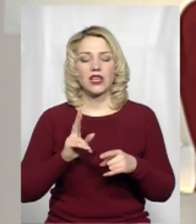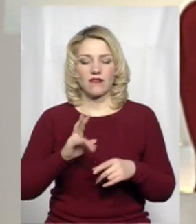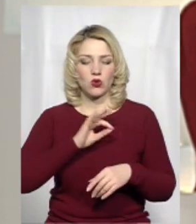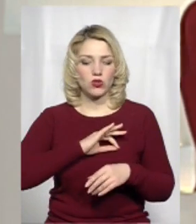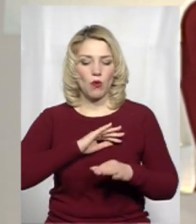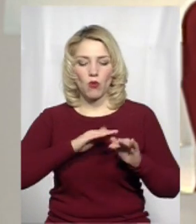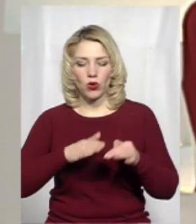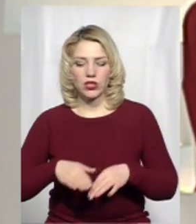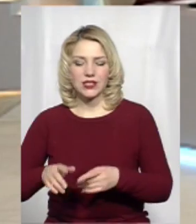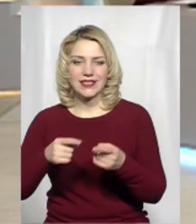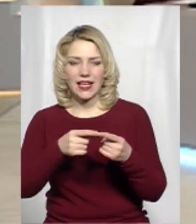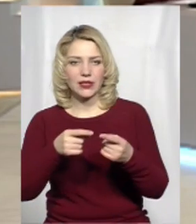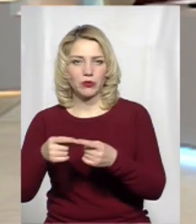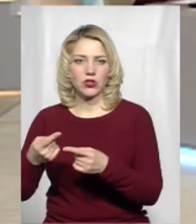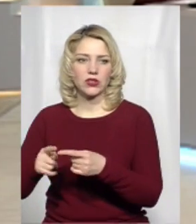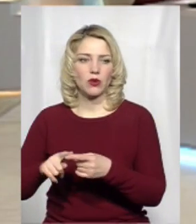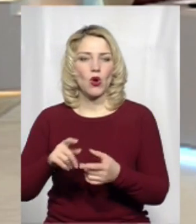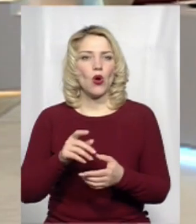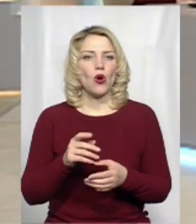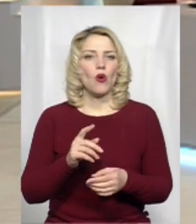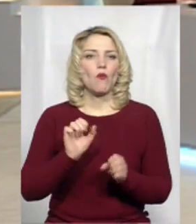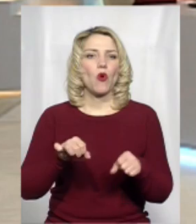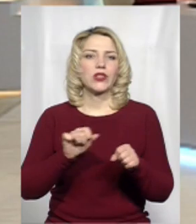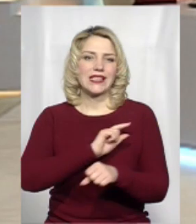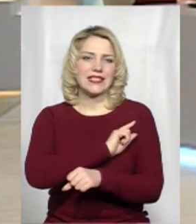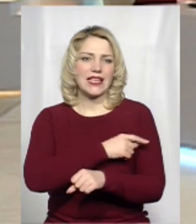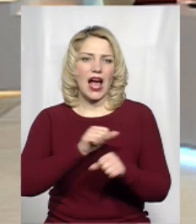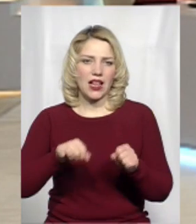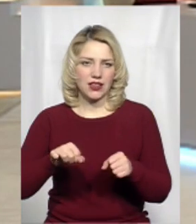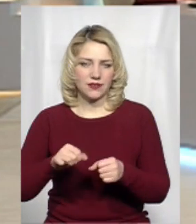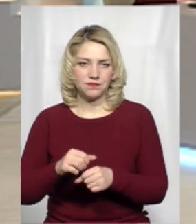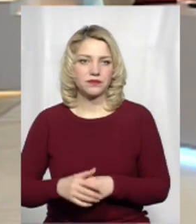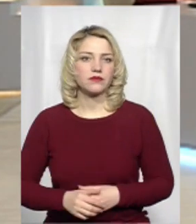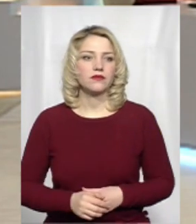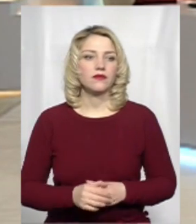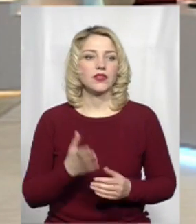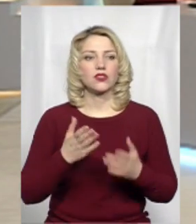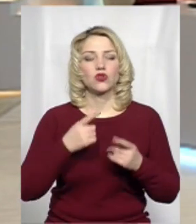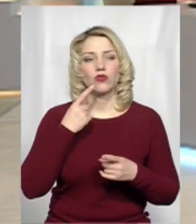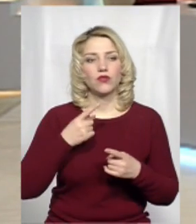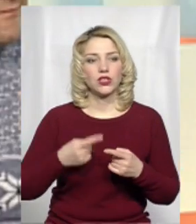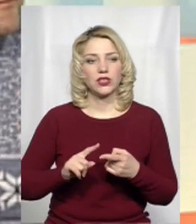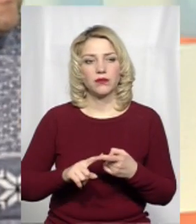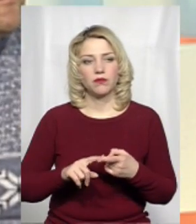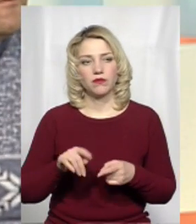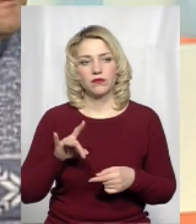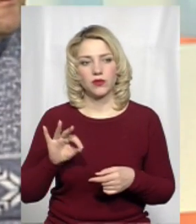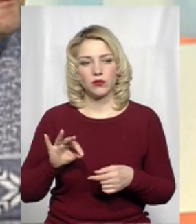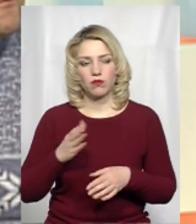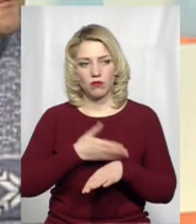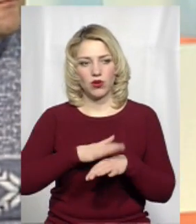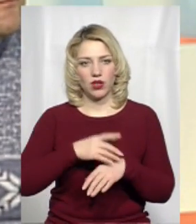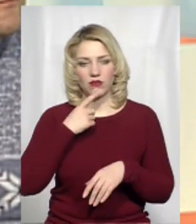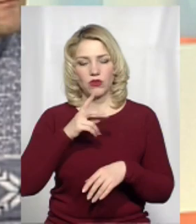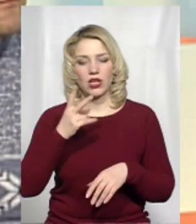використовує той потенціал, який має? Я би сказав трошечки інакше, якщо зараз в поляків сучасних спитатися, назвіть,